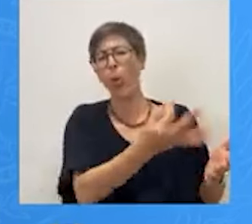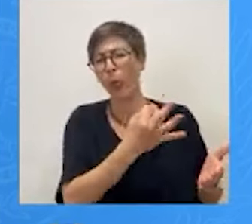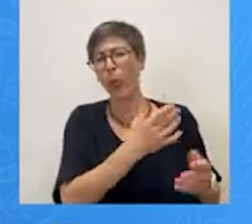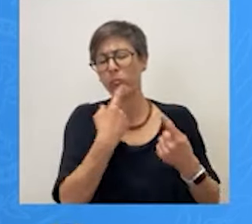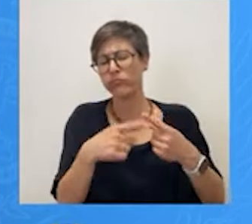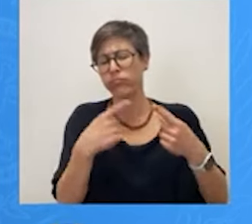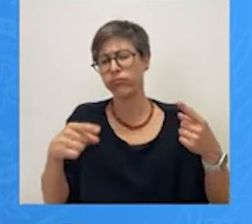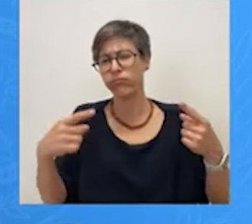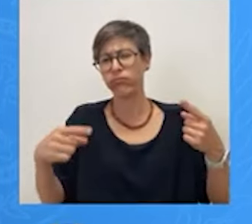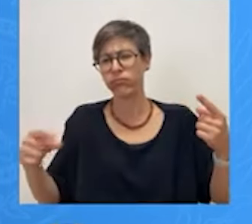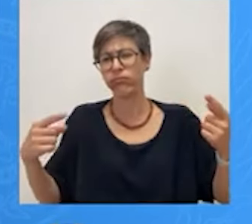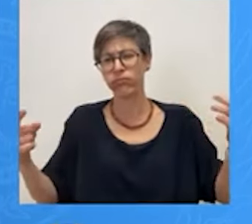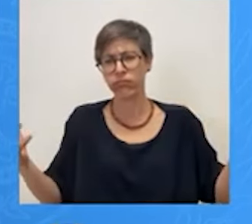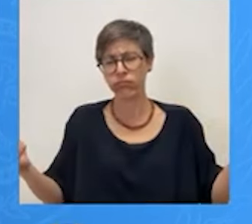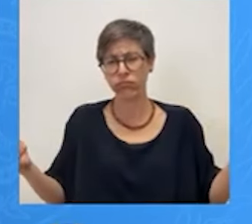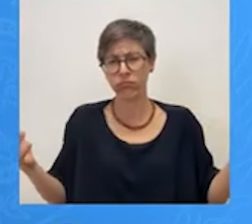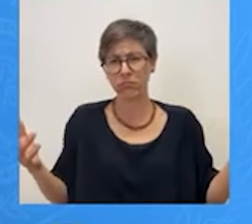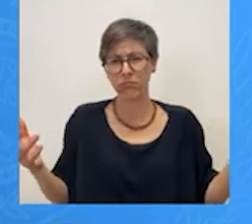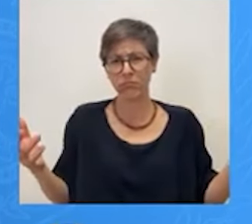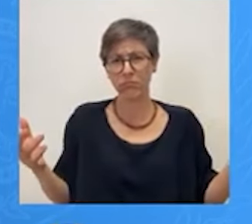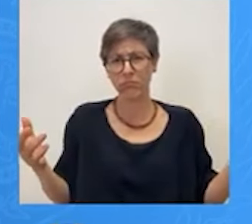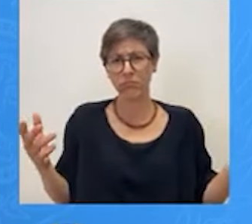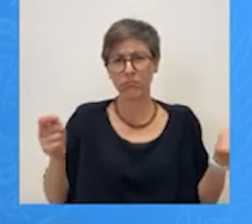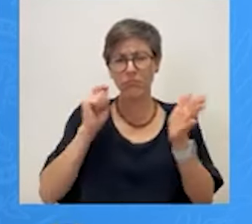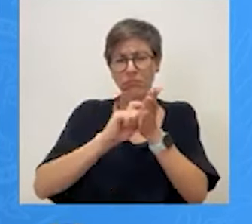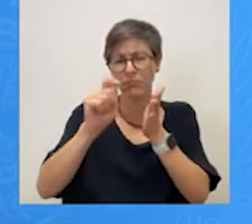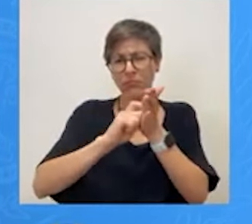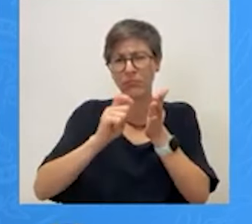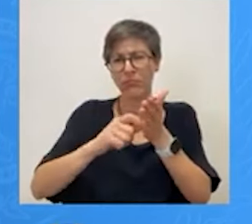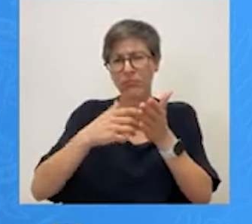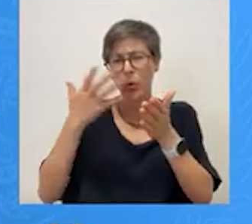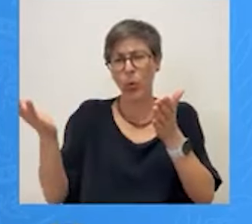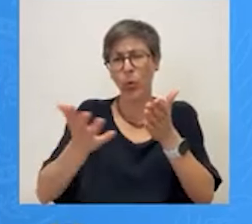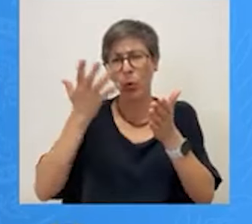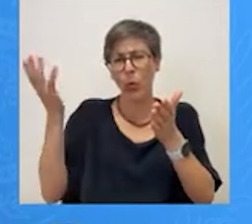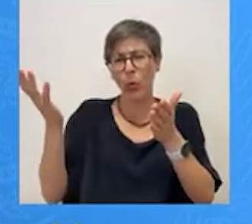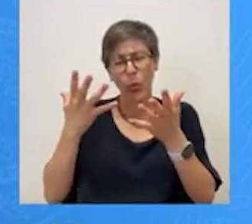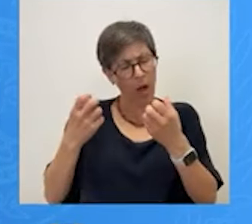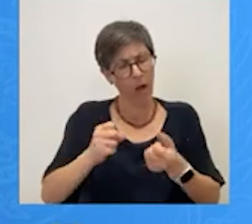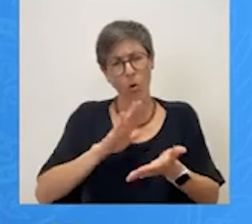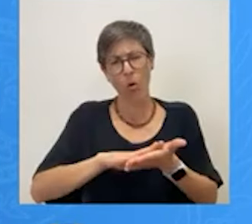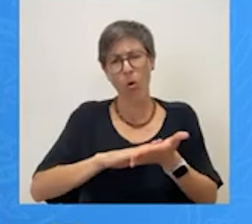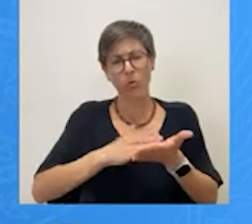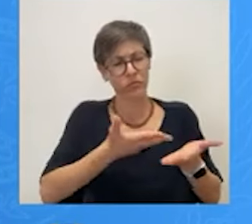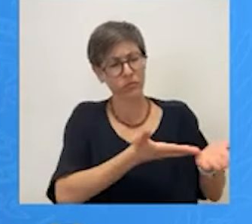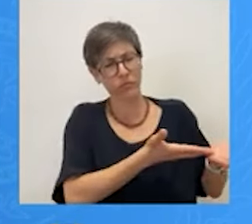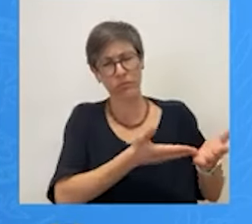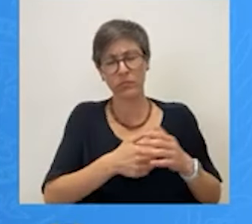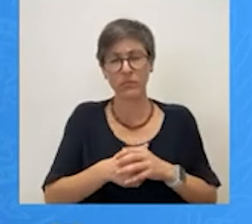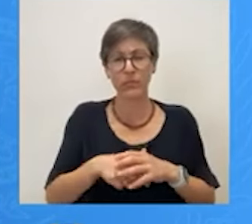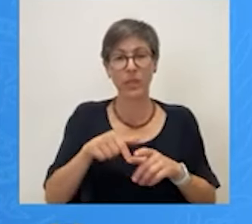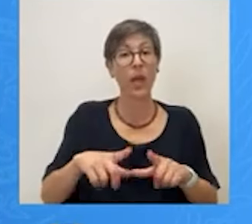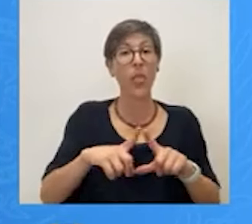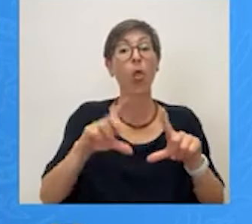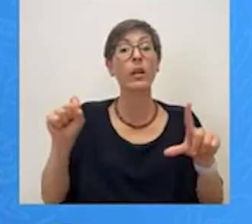αποδελτίωση σοβαρή για το τι έχει γραφτεί και τι έχει υποθεί. Και εδώ το Δημοτικό Συμβούλιο να μην απασχολείται.